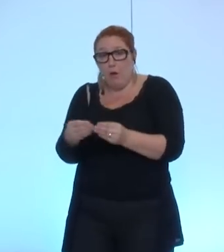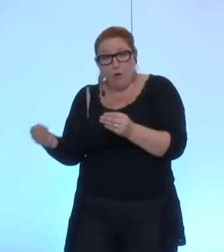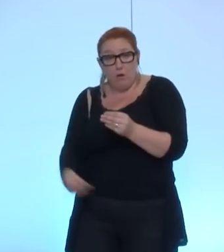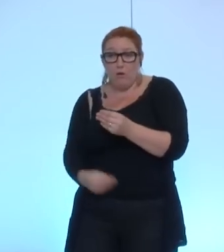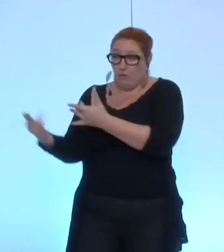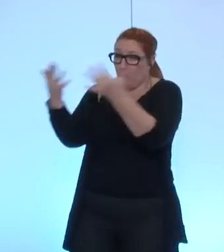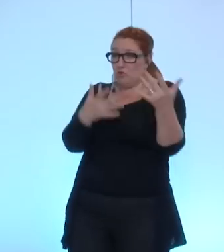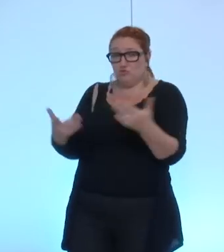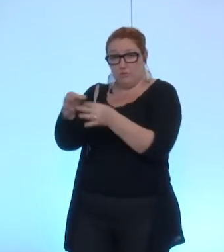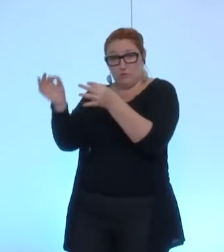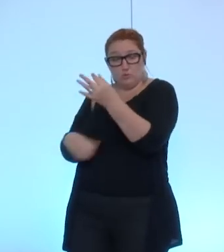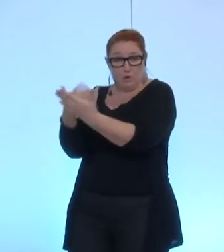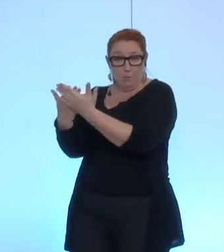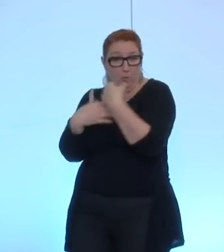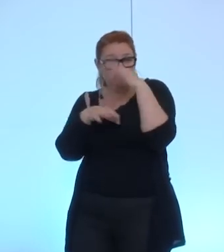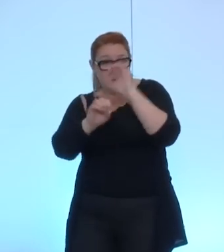vous remercie.